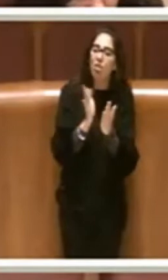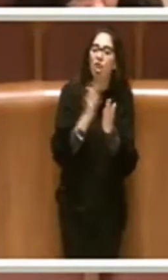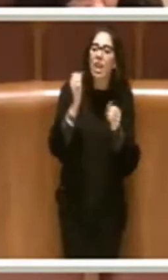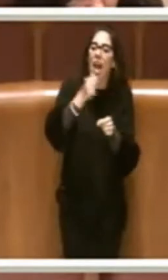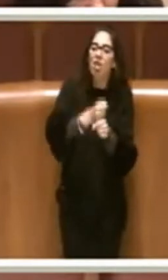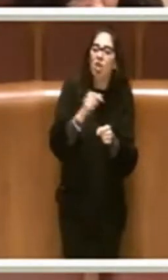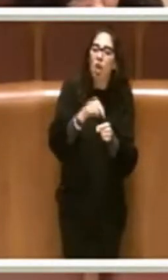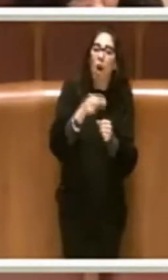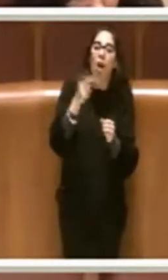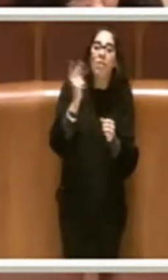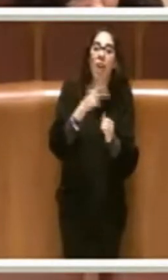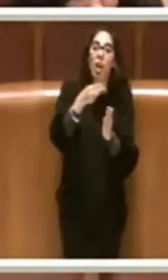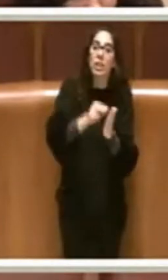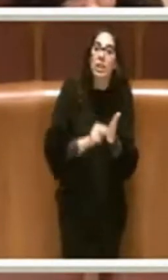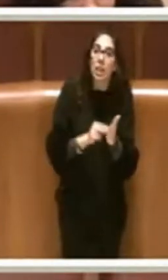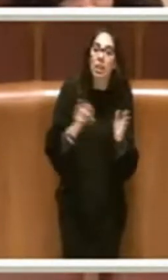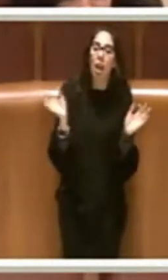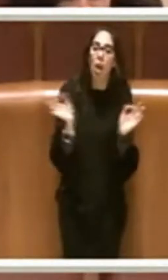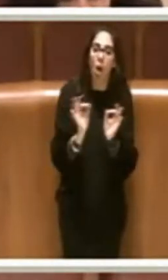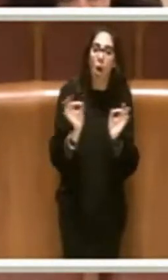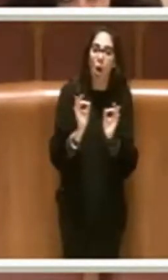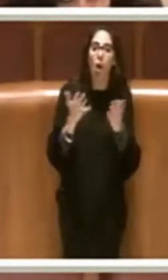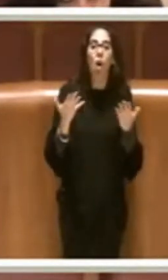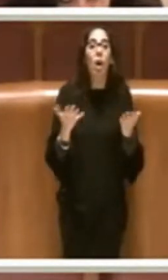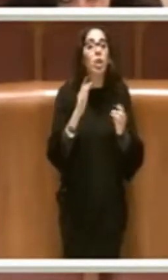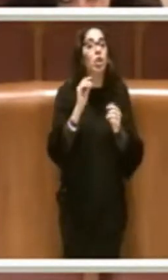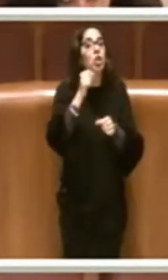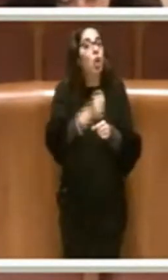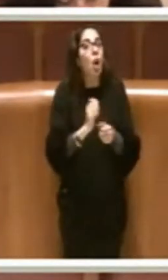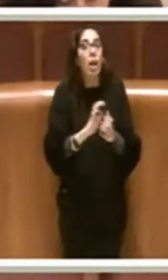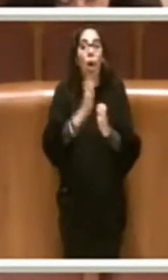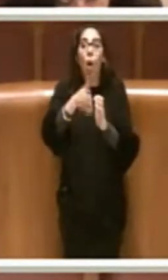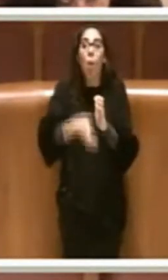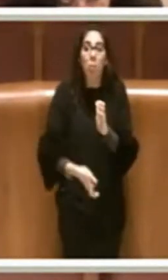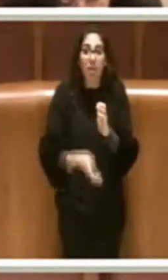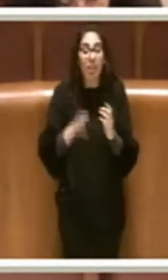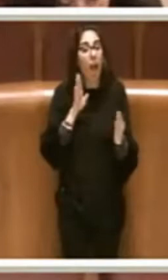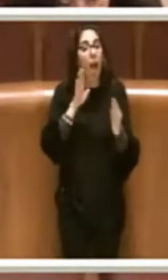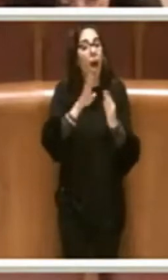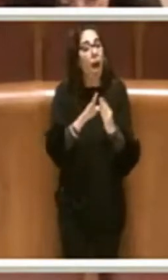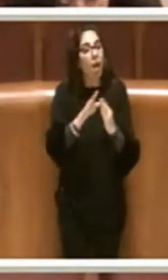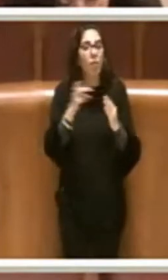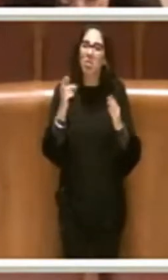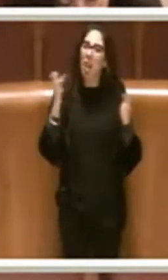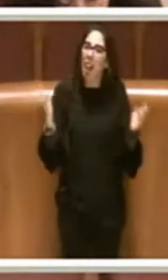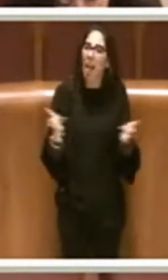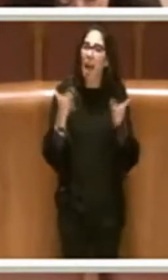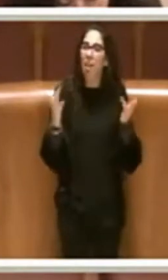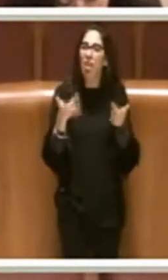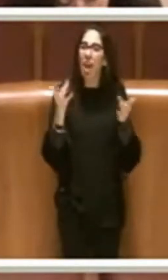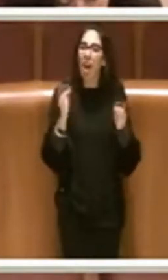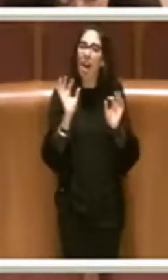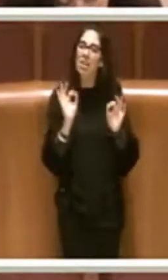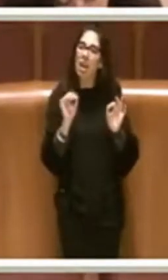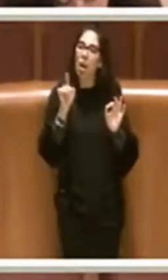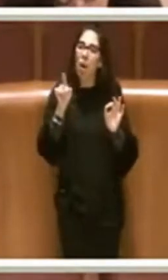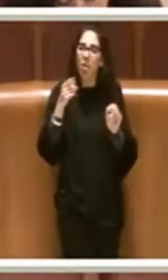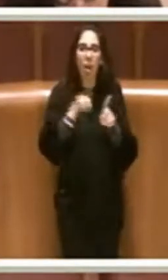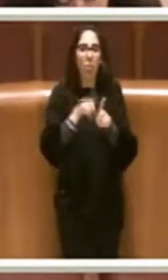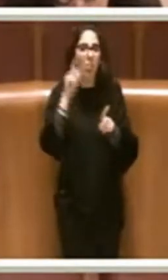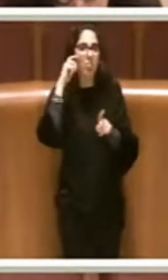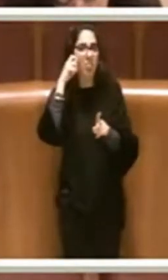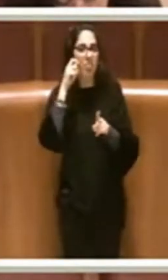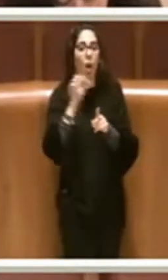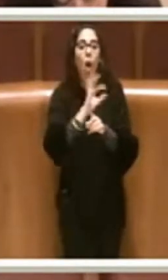scritta. E siccome la complessità della storia non si affronta con la leggerezza strumentalizzante né con la